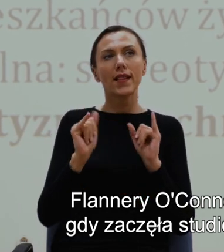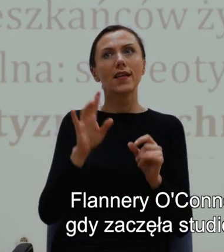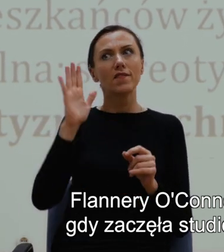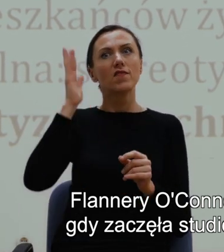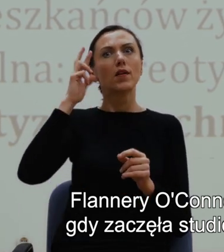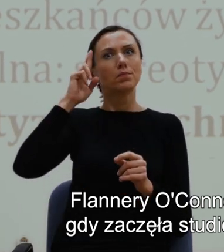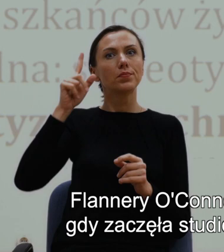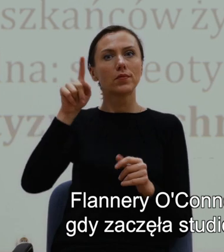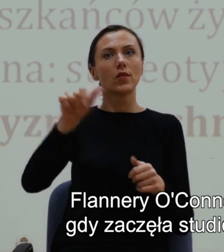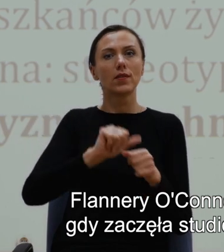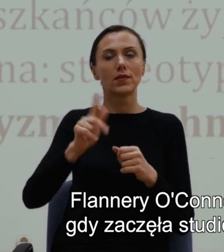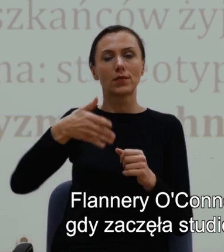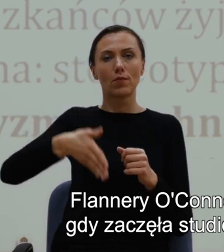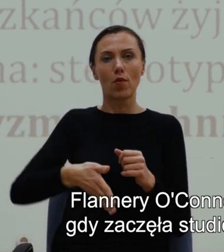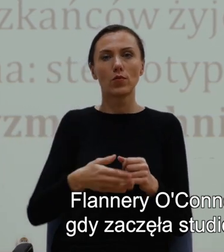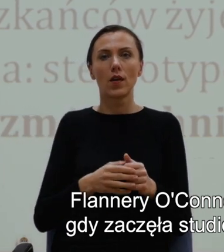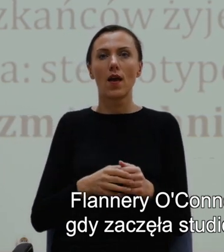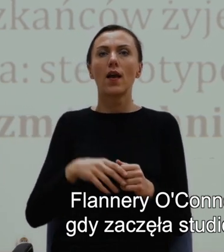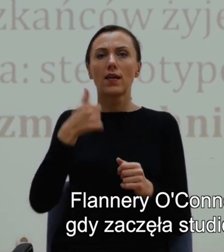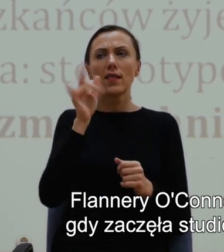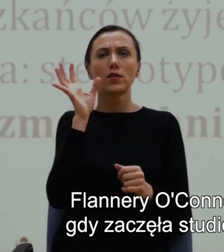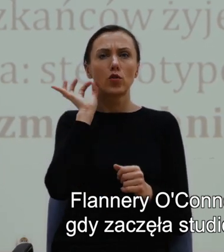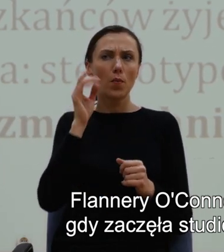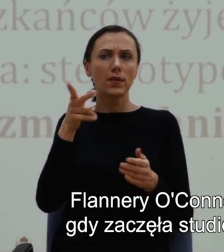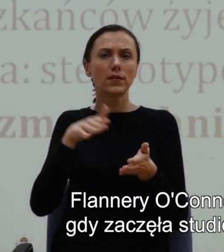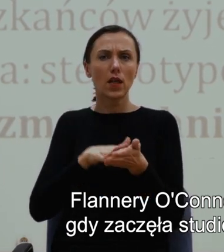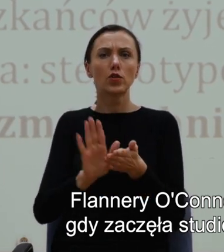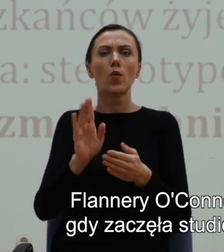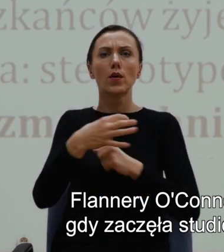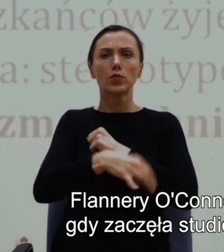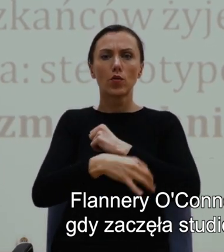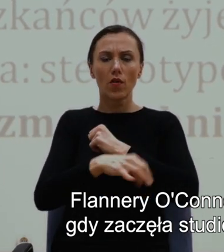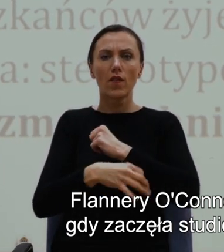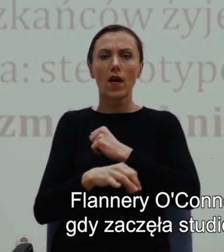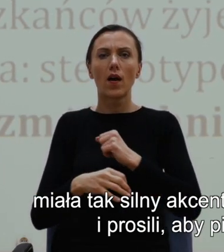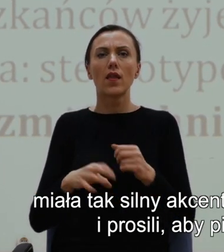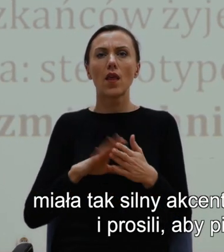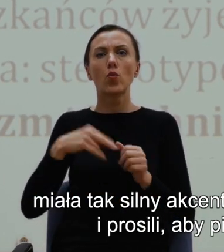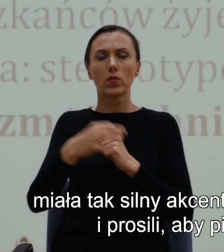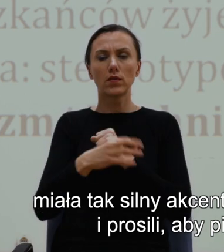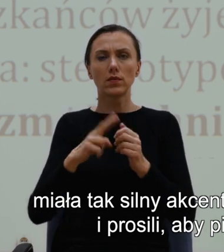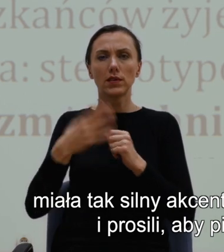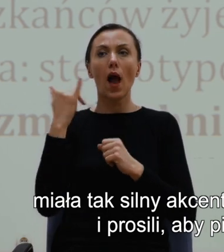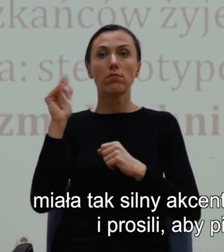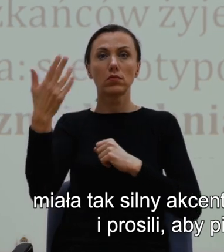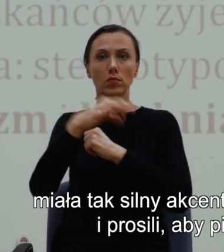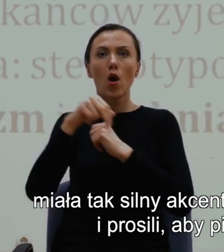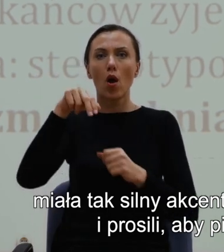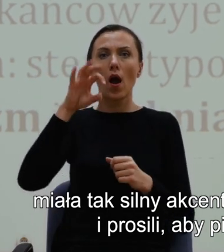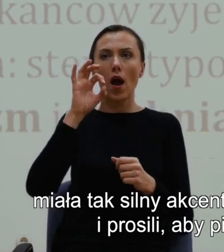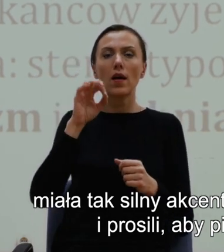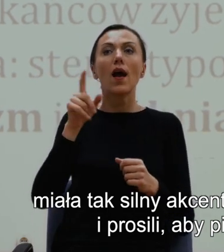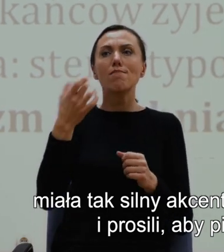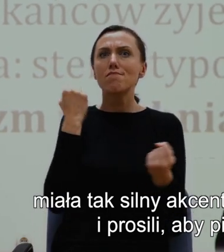gdy zaczęła studiować Creative Writing na Uniwersytecie w Iowa, miała tak silny akcent, że